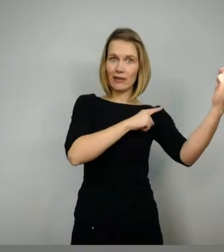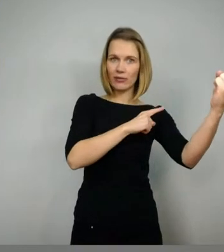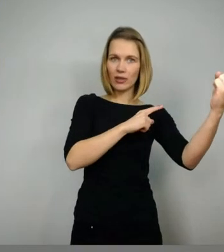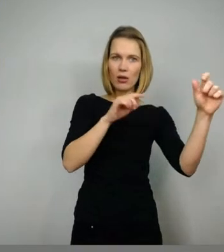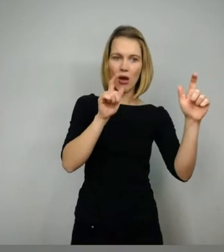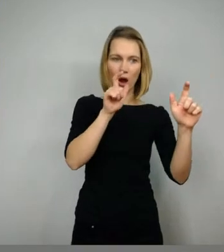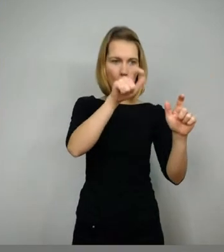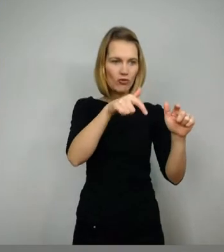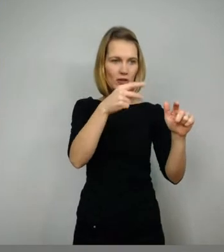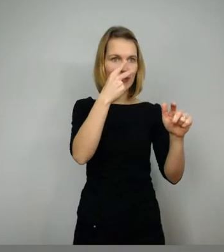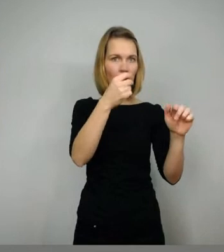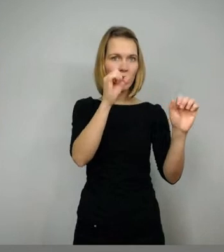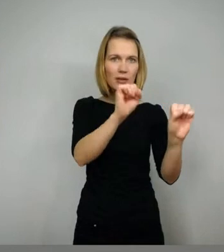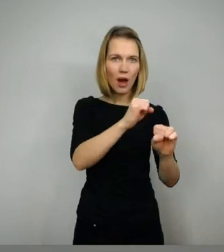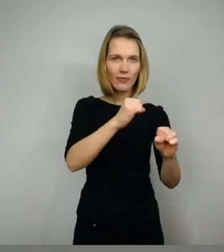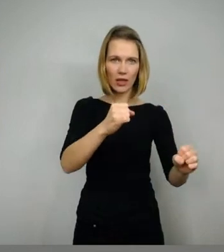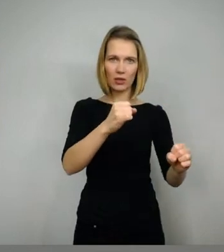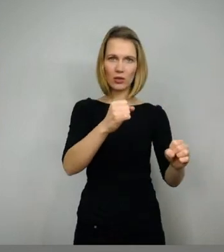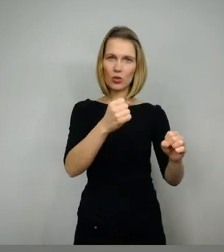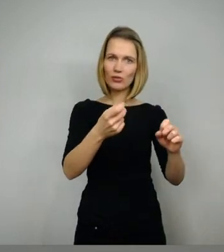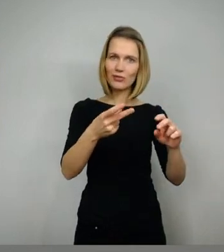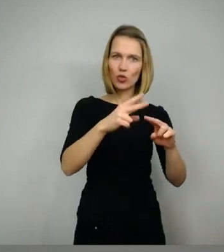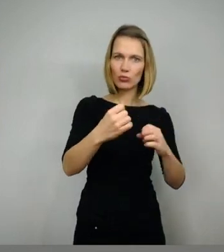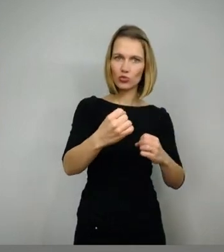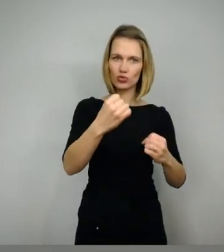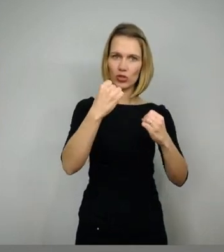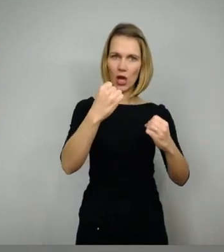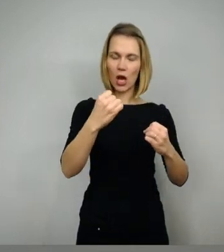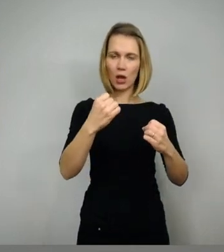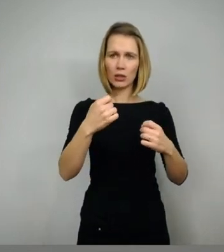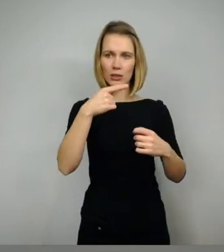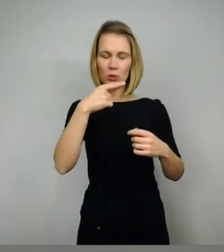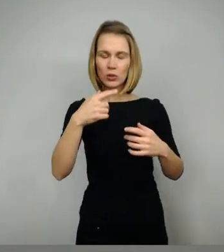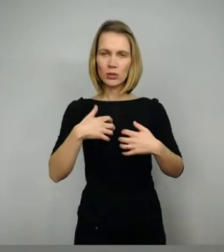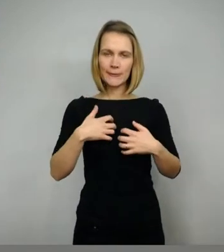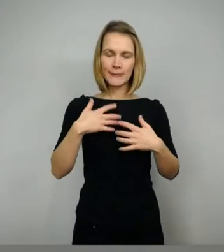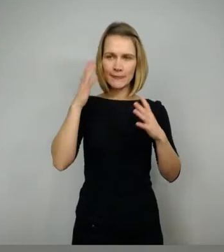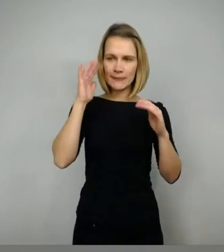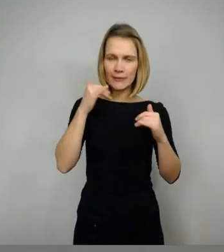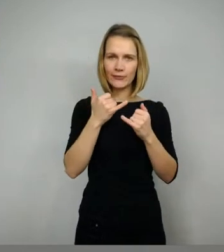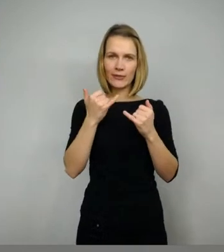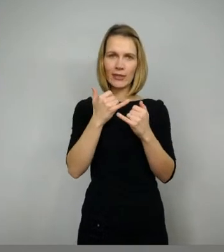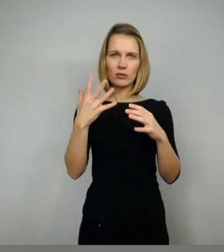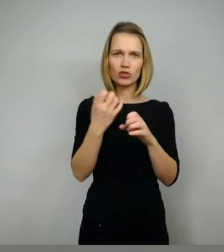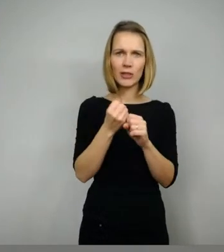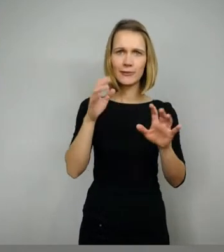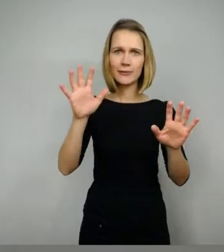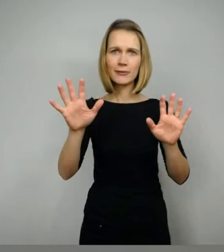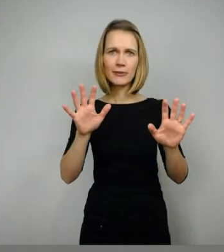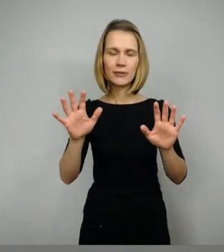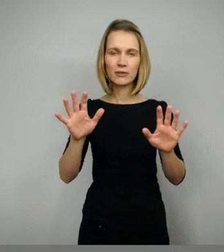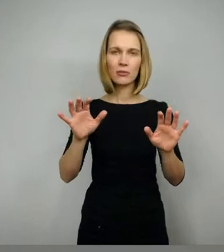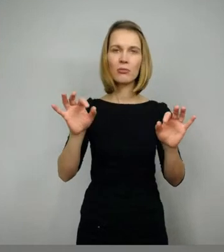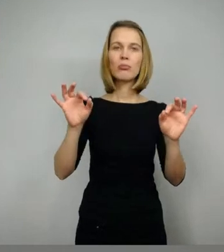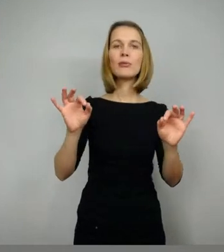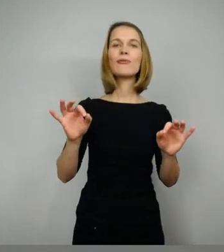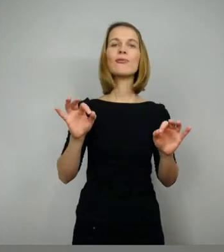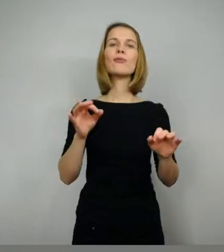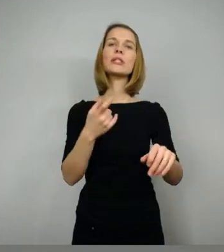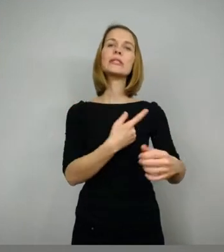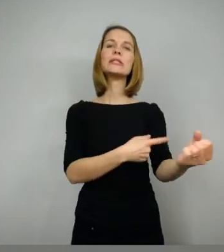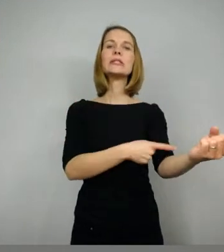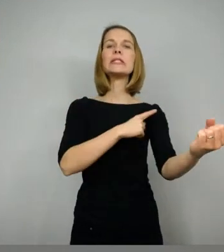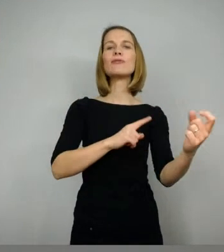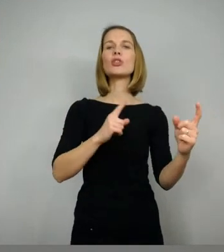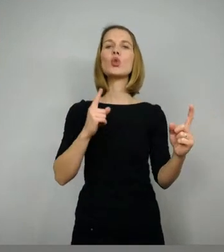Gunther schon total verzweifelt ist, oh Gott, soll ich das schaffen, wie soll das jemals gehen, kommt Siegfried daher und sagt, den Schilb gib mir von